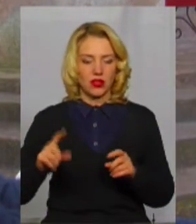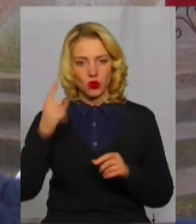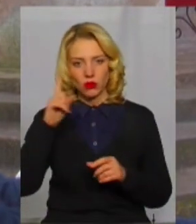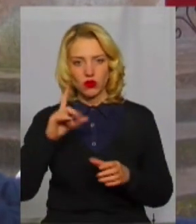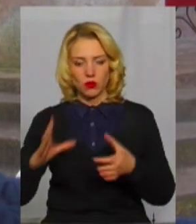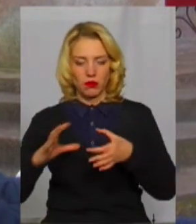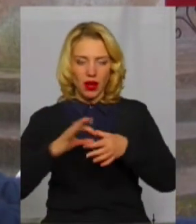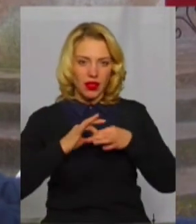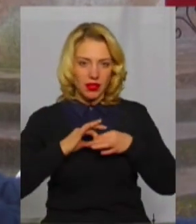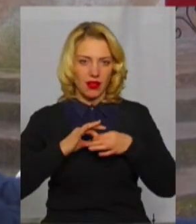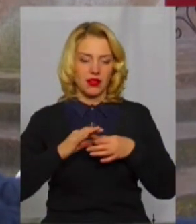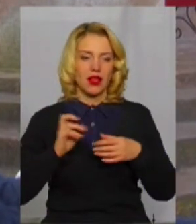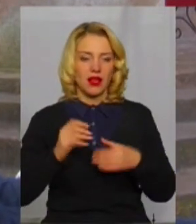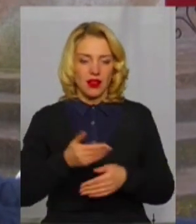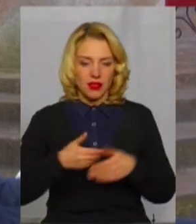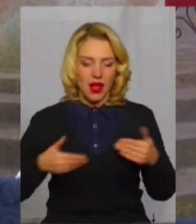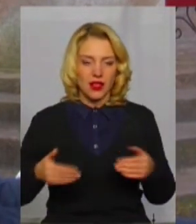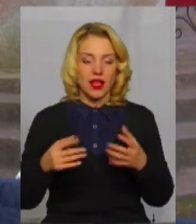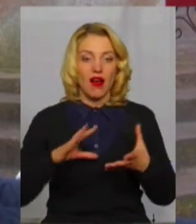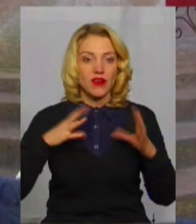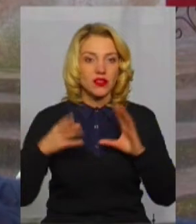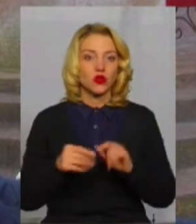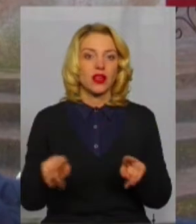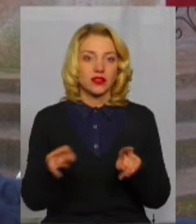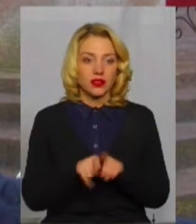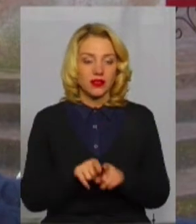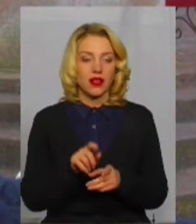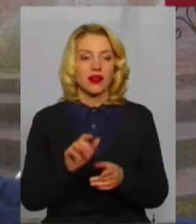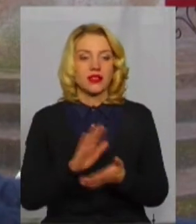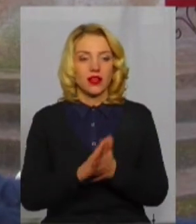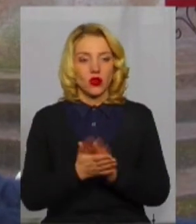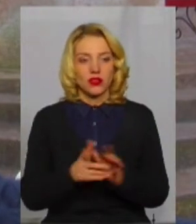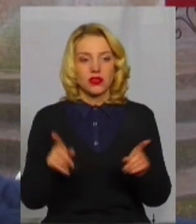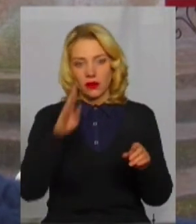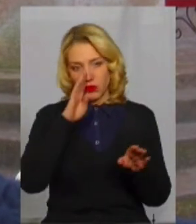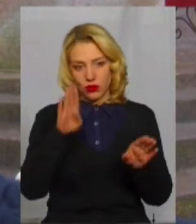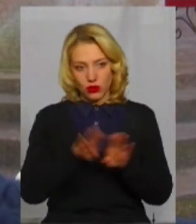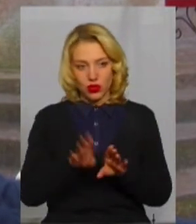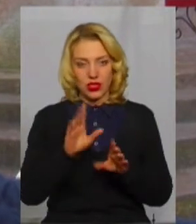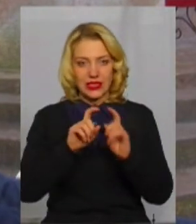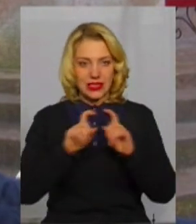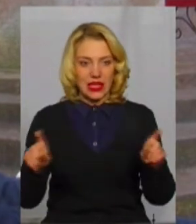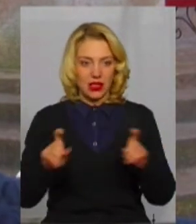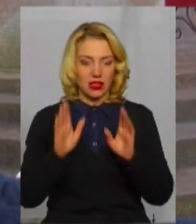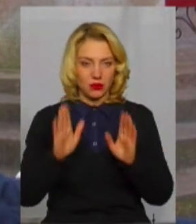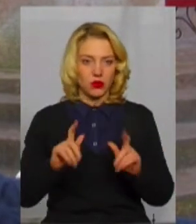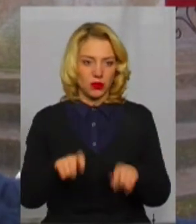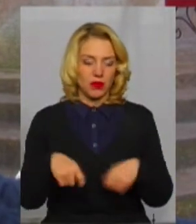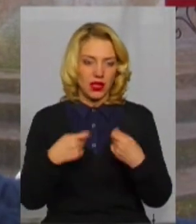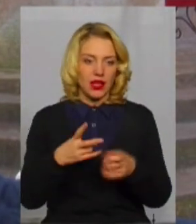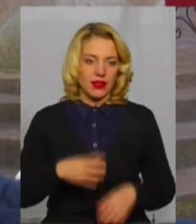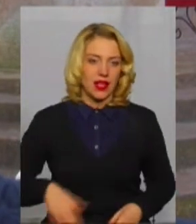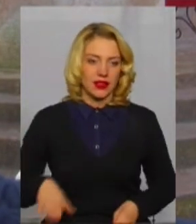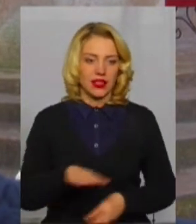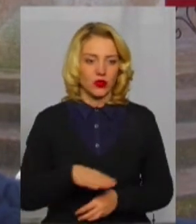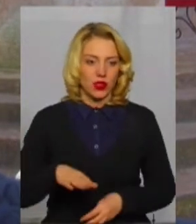Ну і в результаті ситуація така, що напевно заклади будуть передані на територіальну